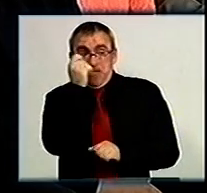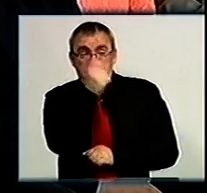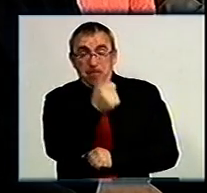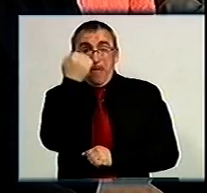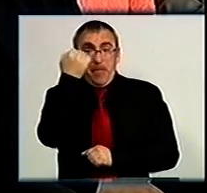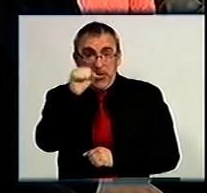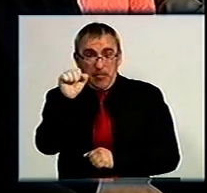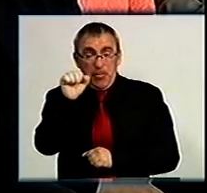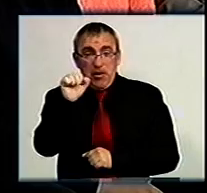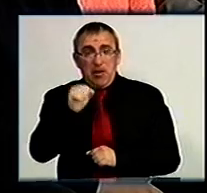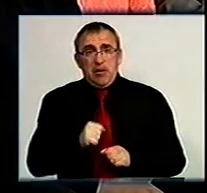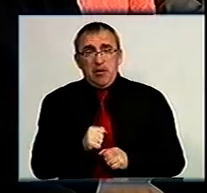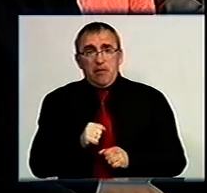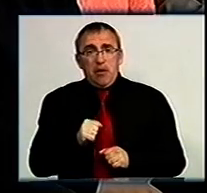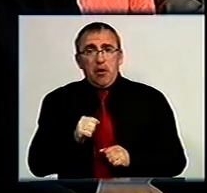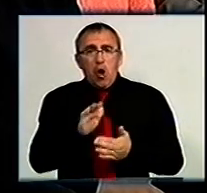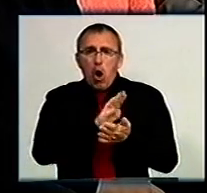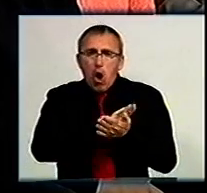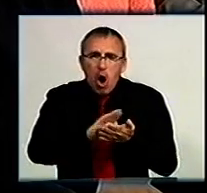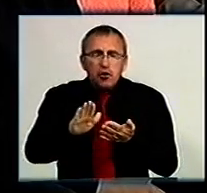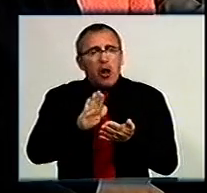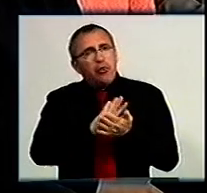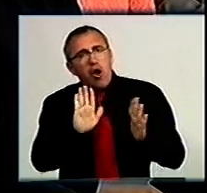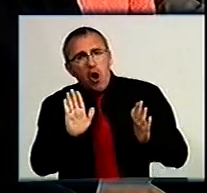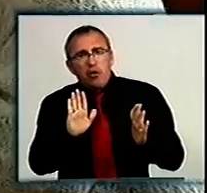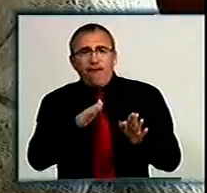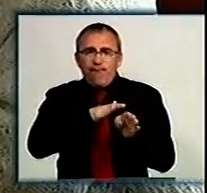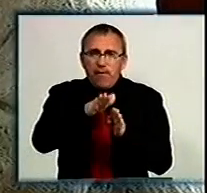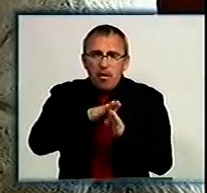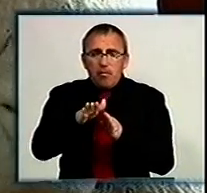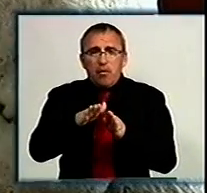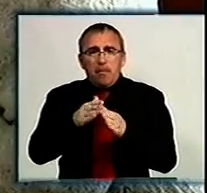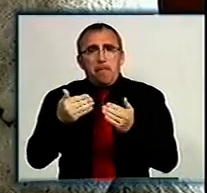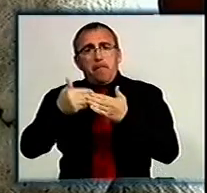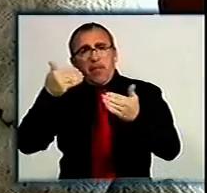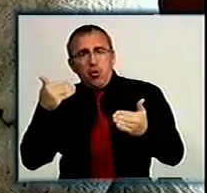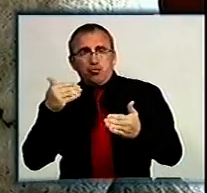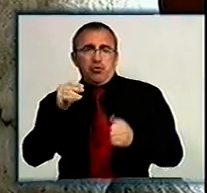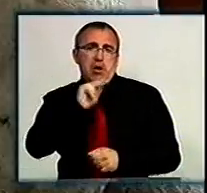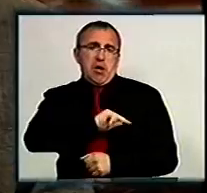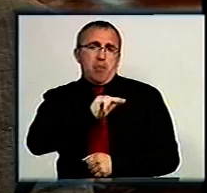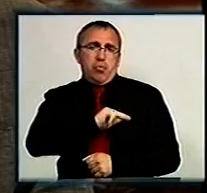победителем, качічною чи не качічною виповнював предпочинні роботи.